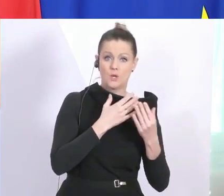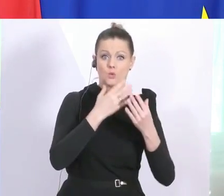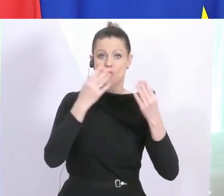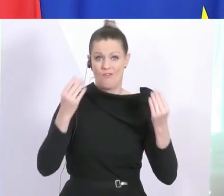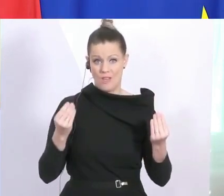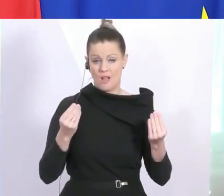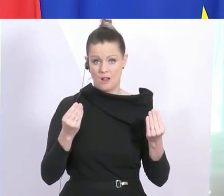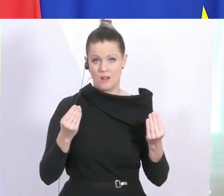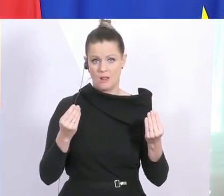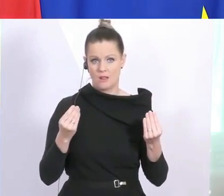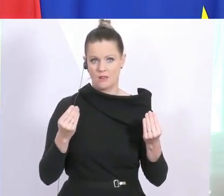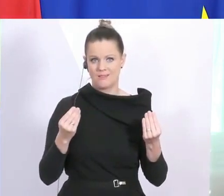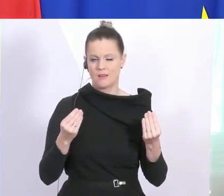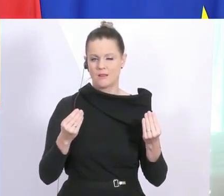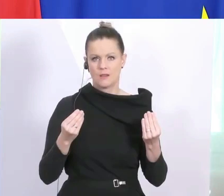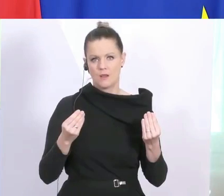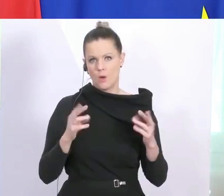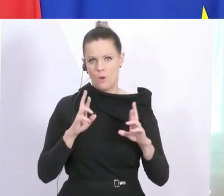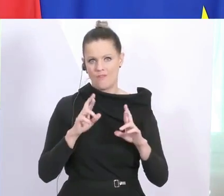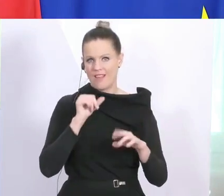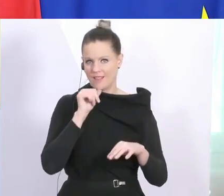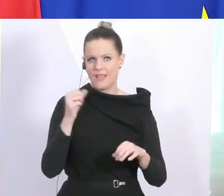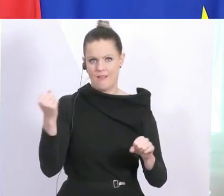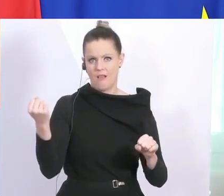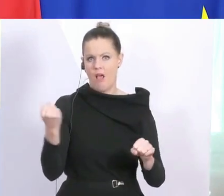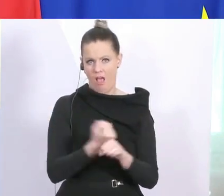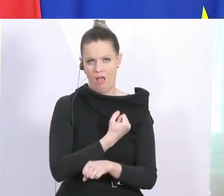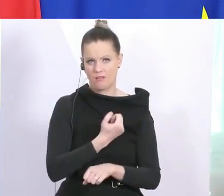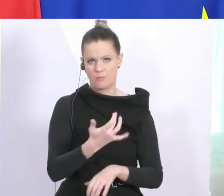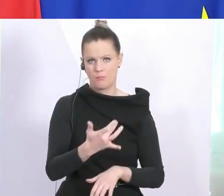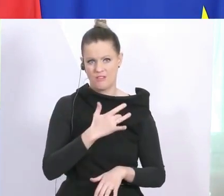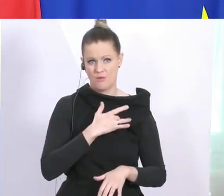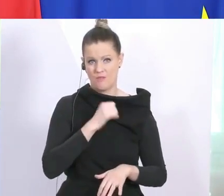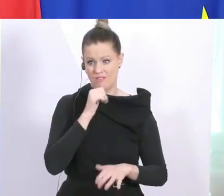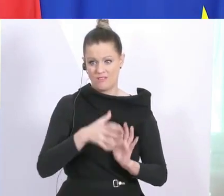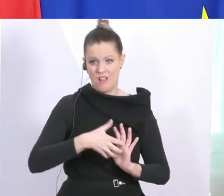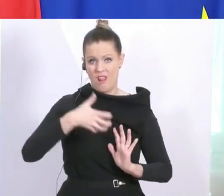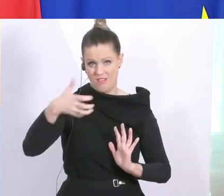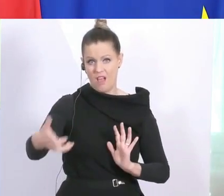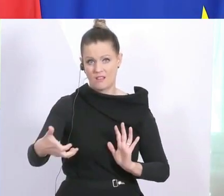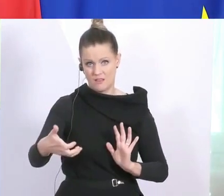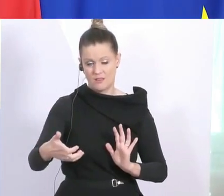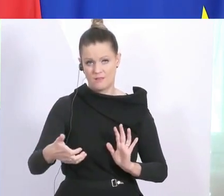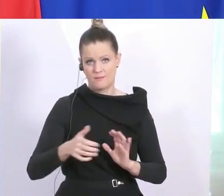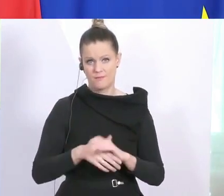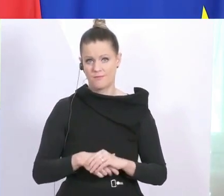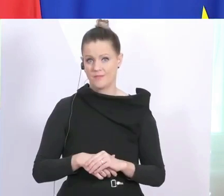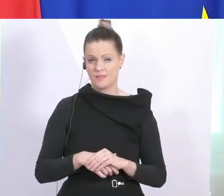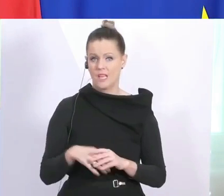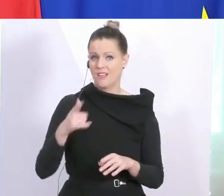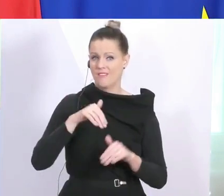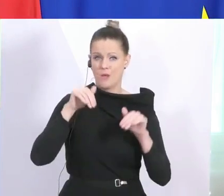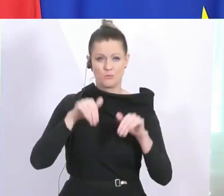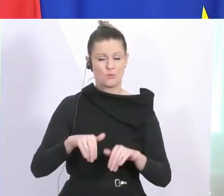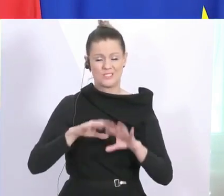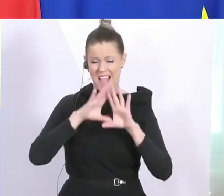dass die uns nicht so hart trifft, wie sie uns treffen könnte und dass die dann vor allem nicht so lange dauert, wie es dauern könnte. Wir müssen alles tun, dass